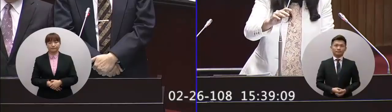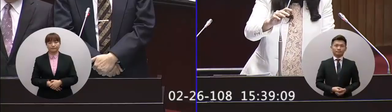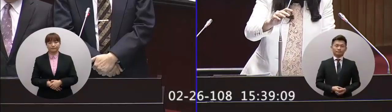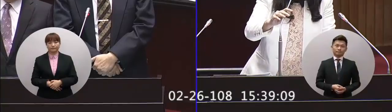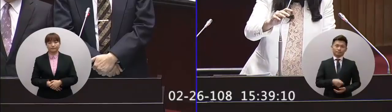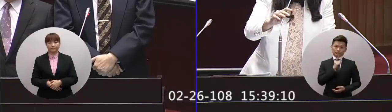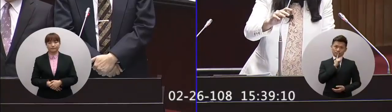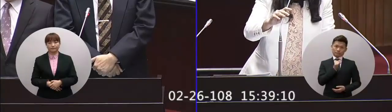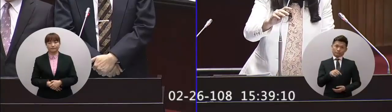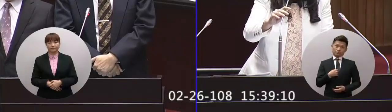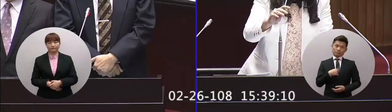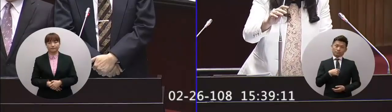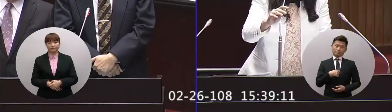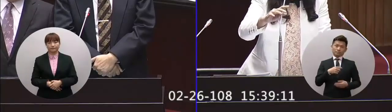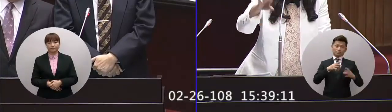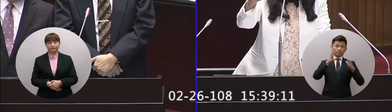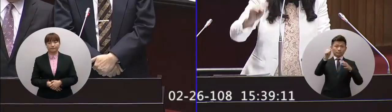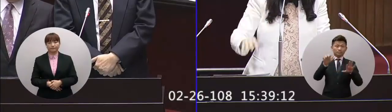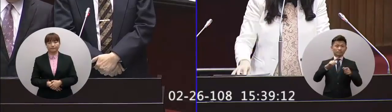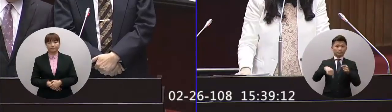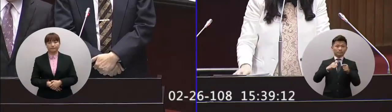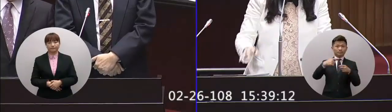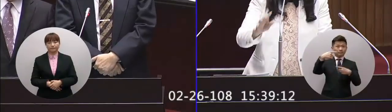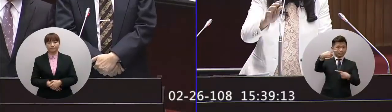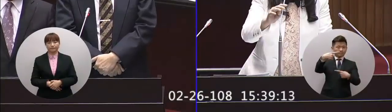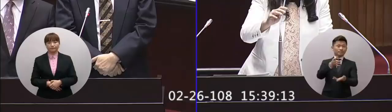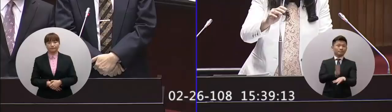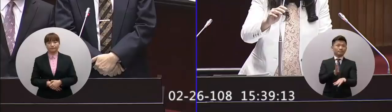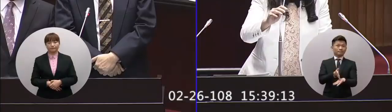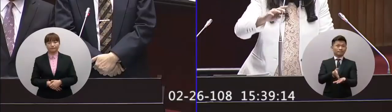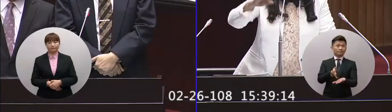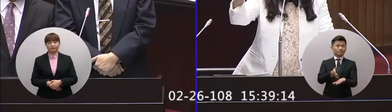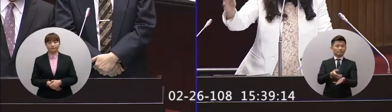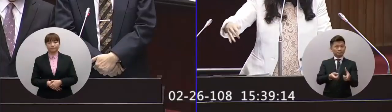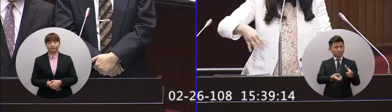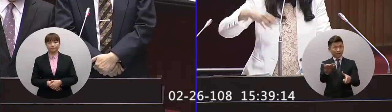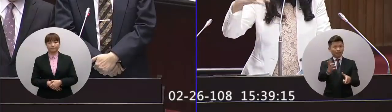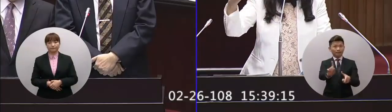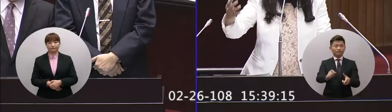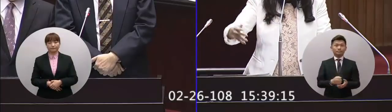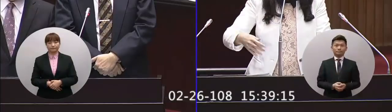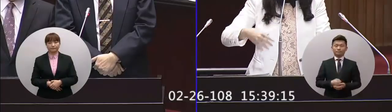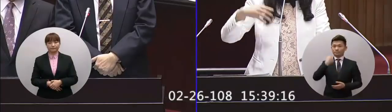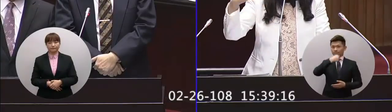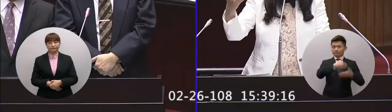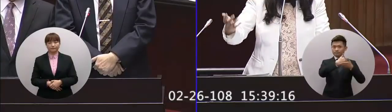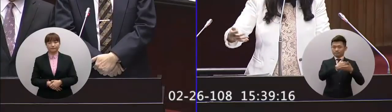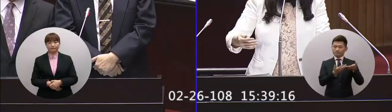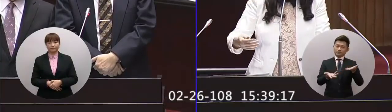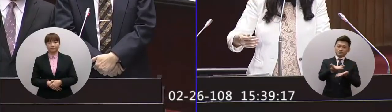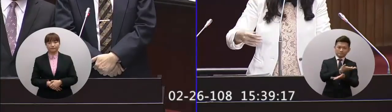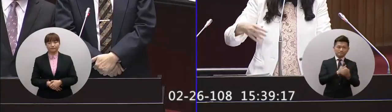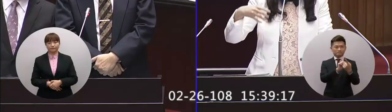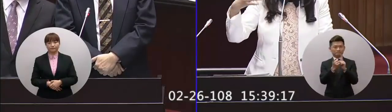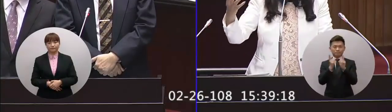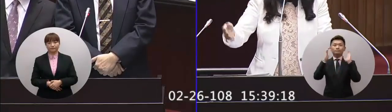所以我就講啦這個總統今年的元代談話也已經講啦他說這個我們強調兩岸正常的互